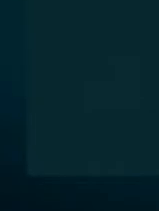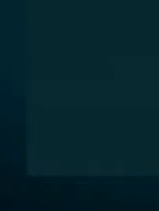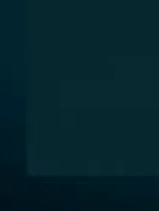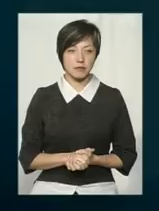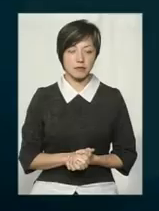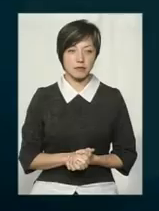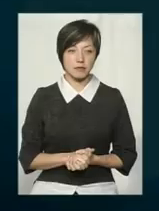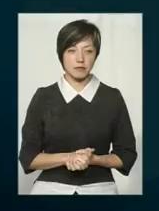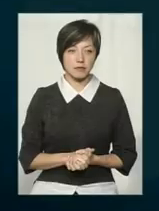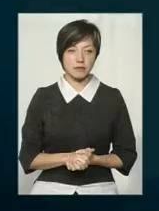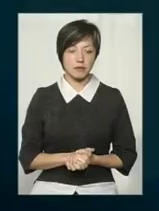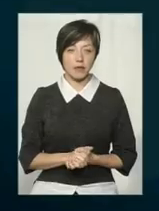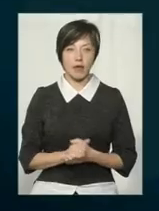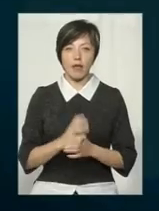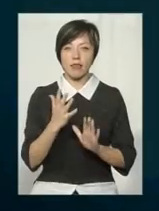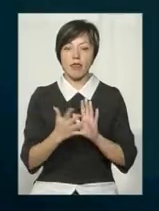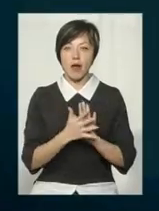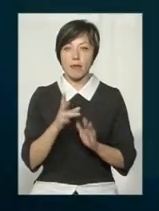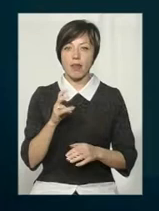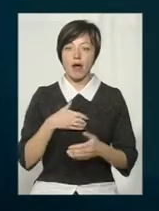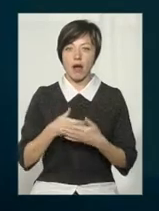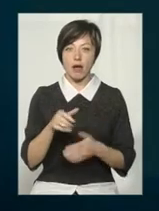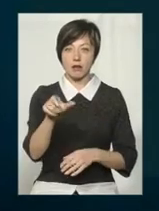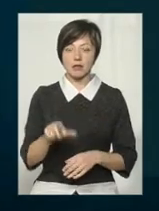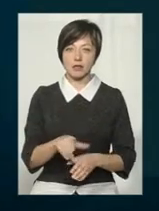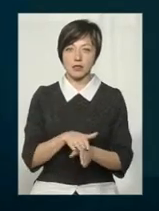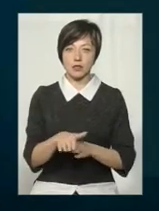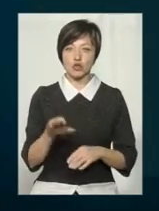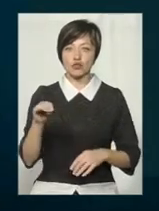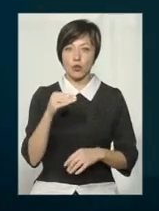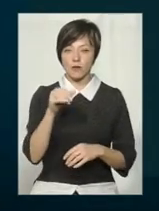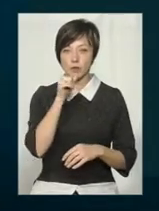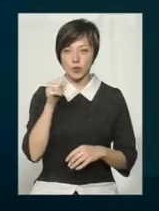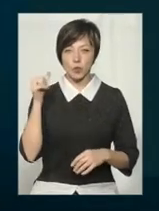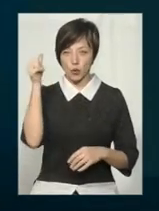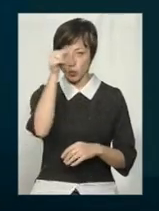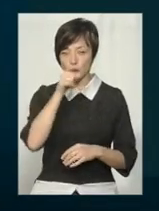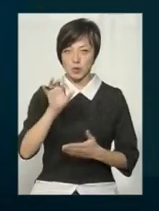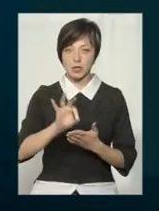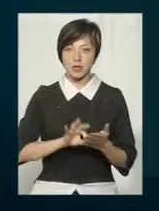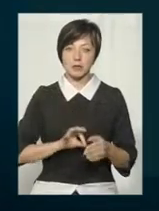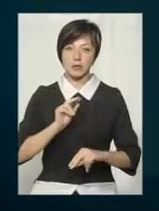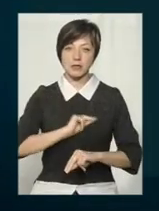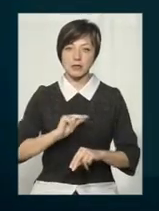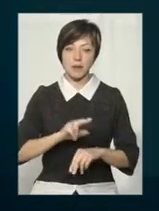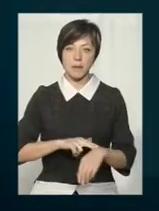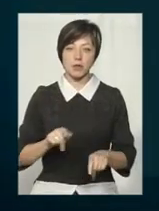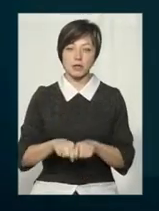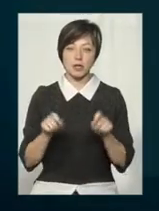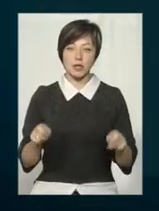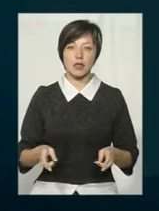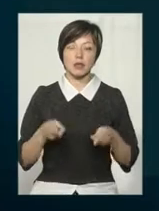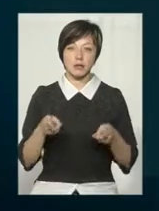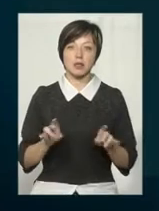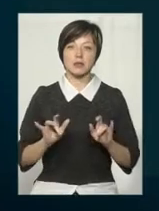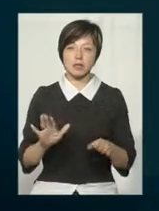Напад на активіста був здійснений у жовтні минулого року. Одразу працівники поліції відкрили кримінальне провадження